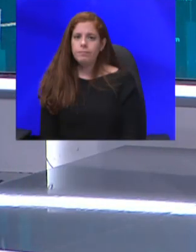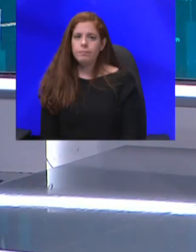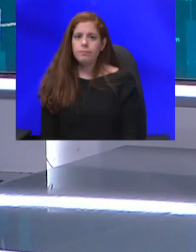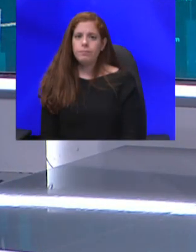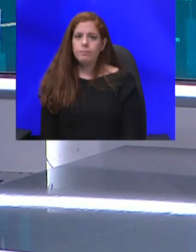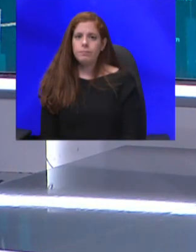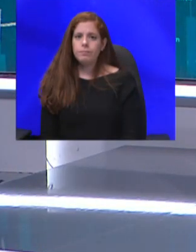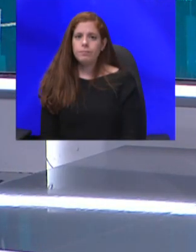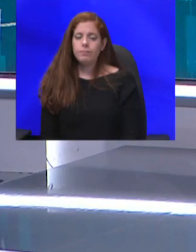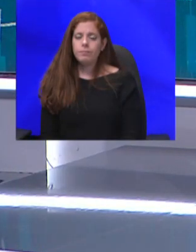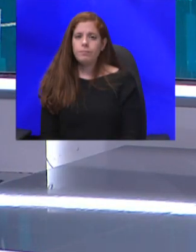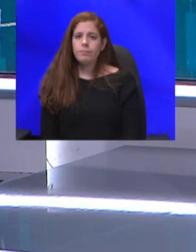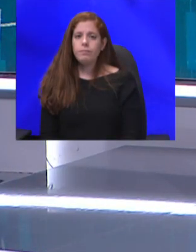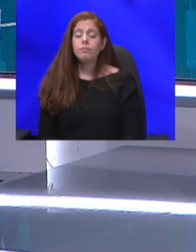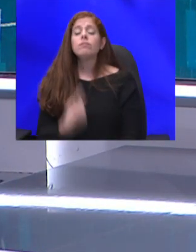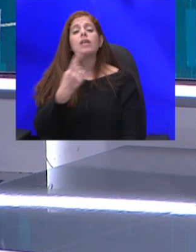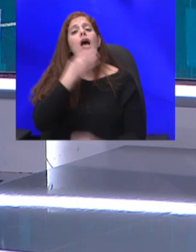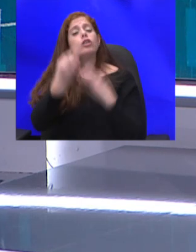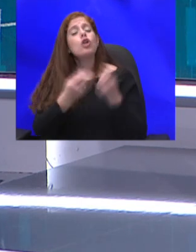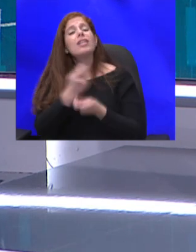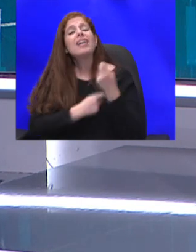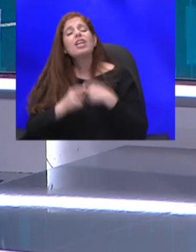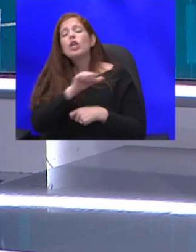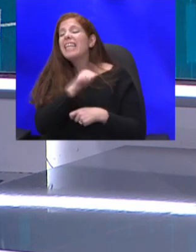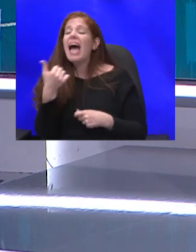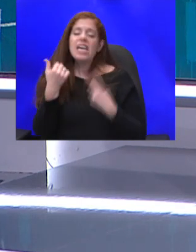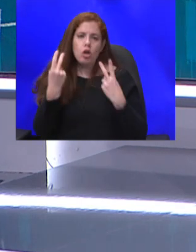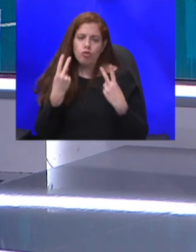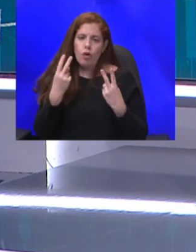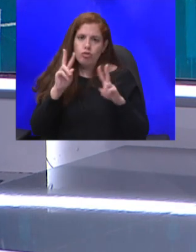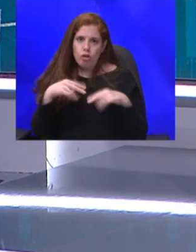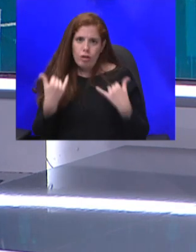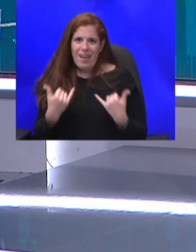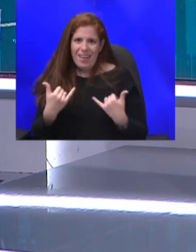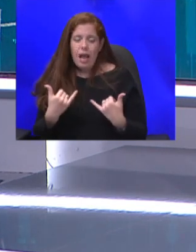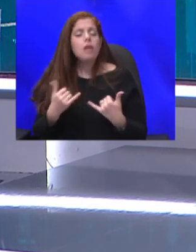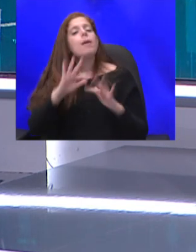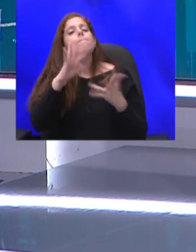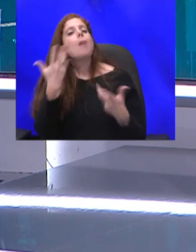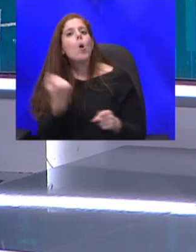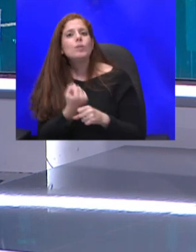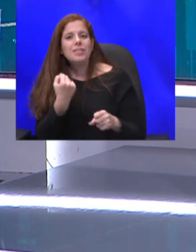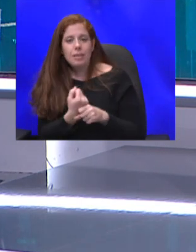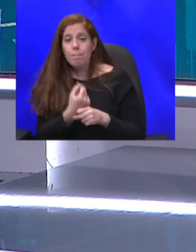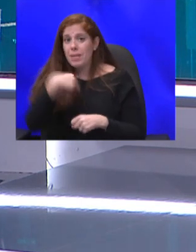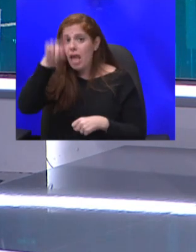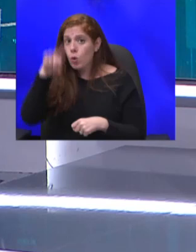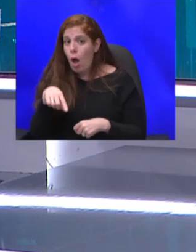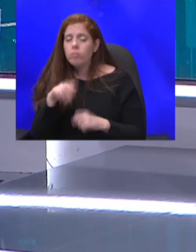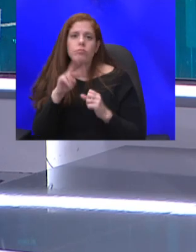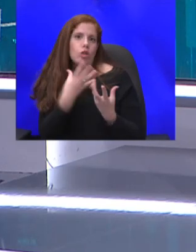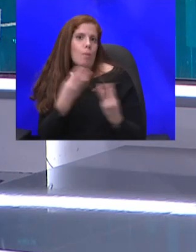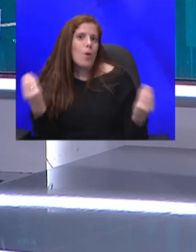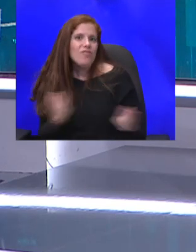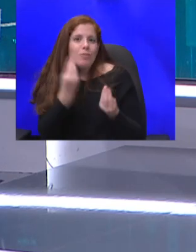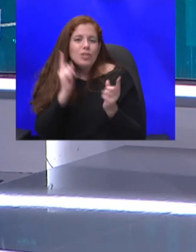אחת השאלות הכלכליות הכי בוערות שנמצאות כרגע לשולחן היא מה עושים בינואר יש המון דברים שצריכים לקרות בינואר אבל